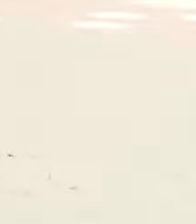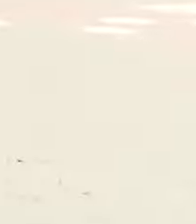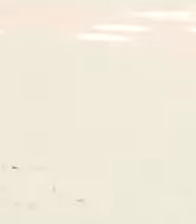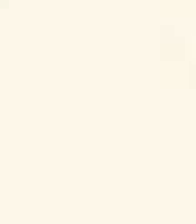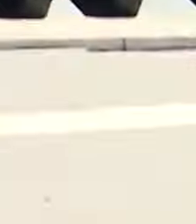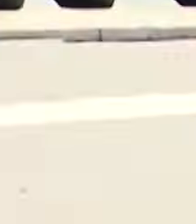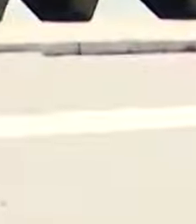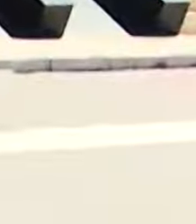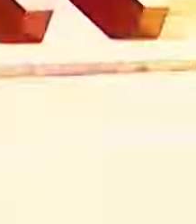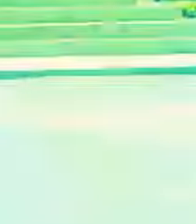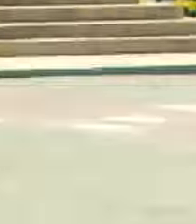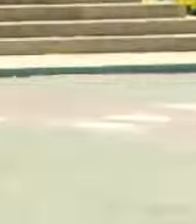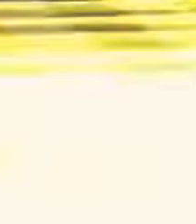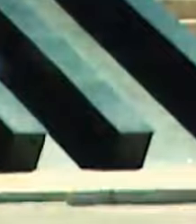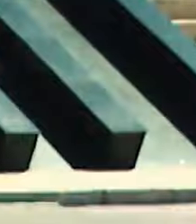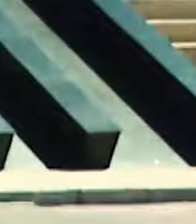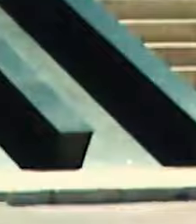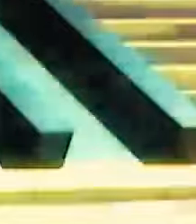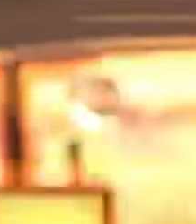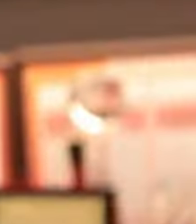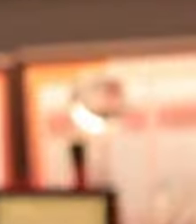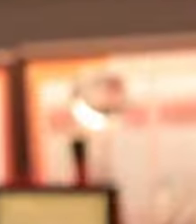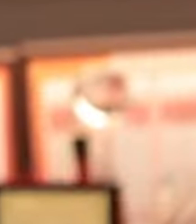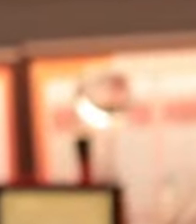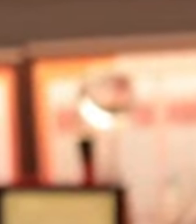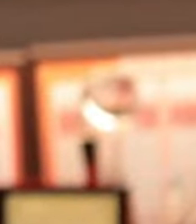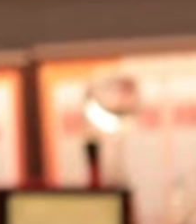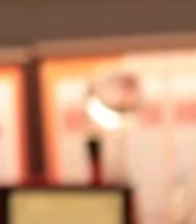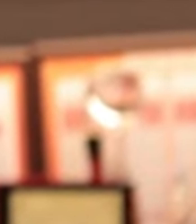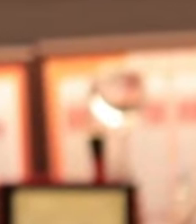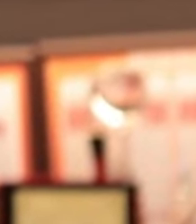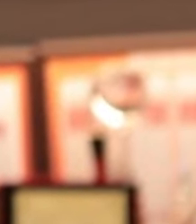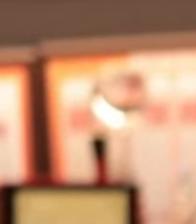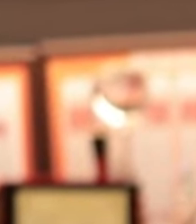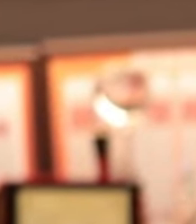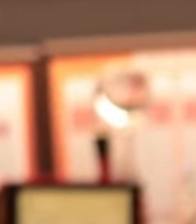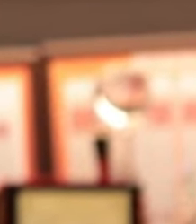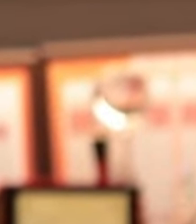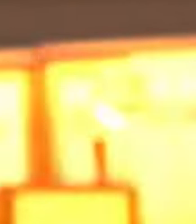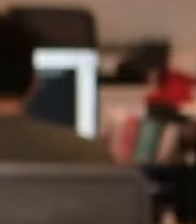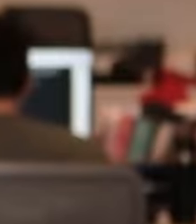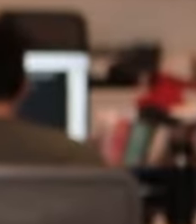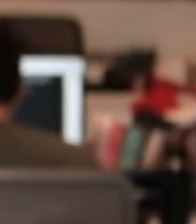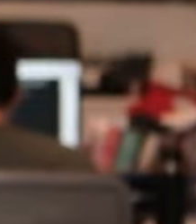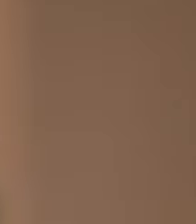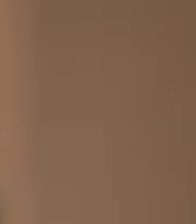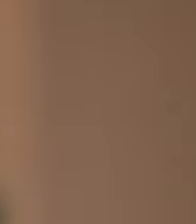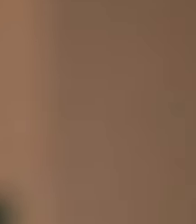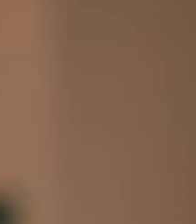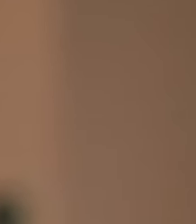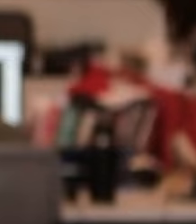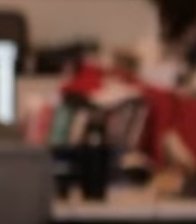Çok harbici, çok seviyorum Nav Haber memleket demek İzleyicimiz ne güzel özetlemiş Nav Haber memleket demek Nav Haber